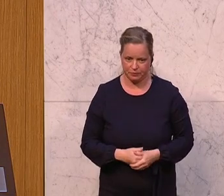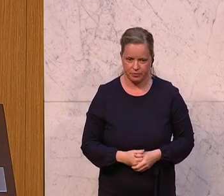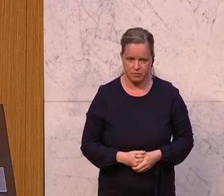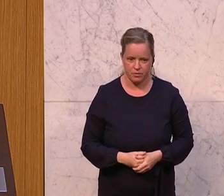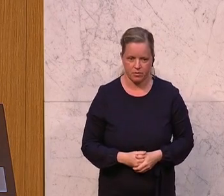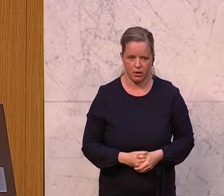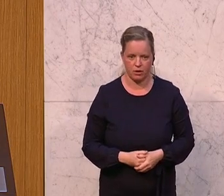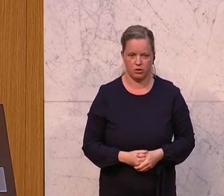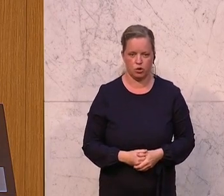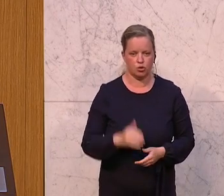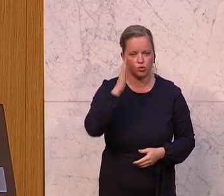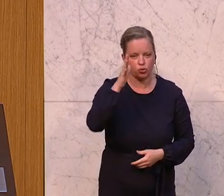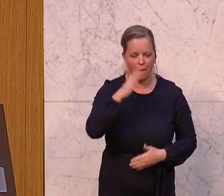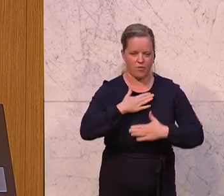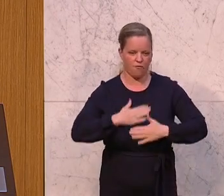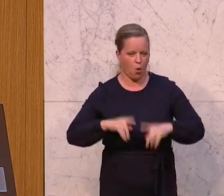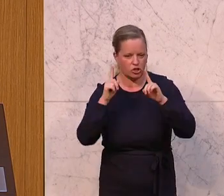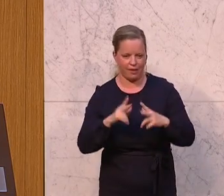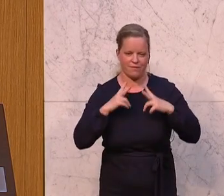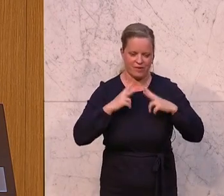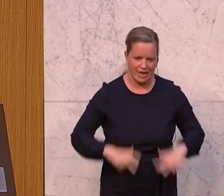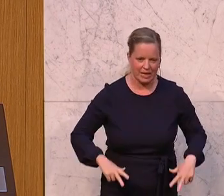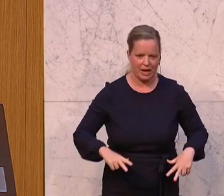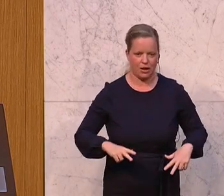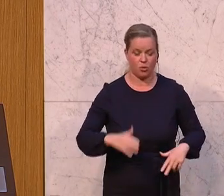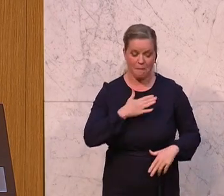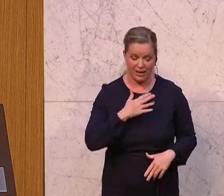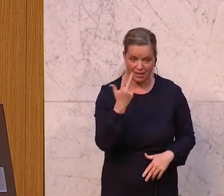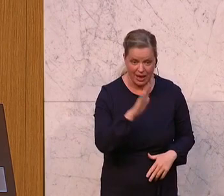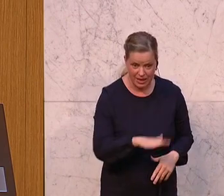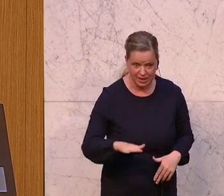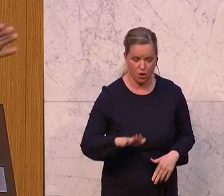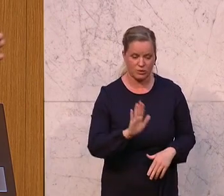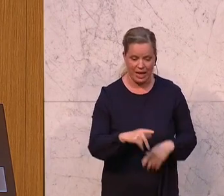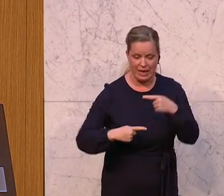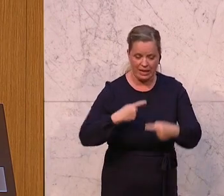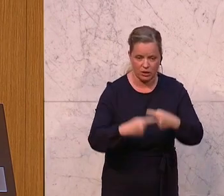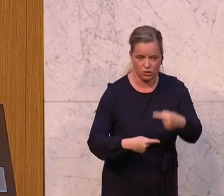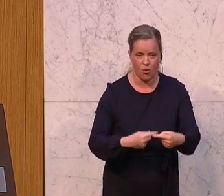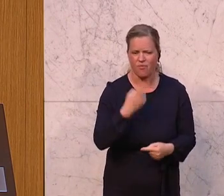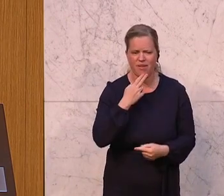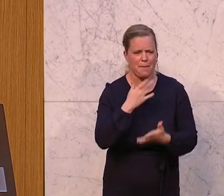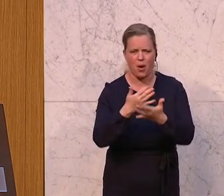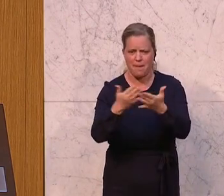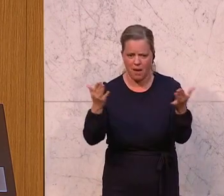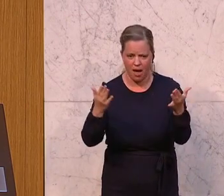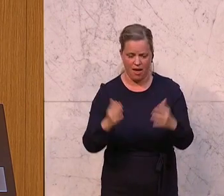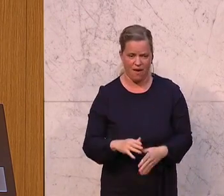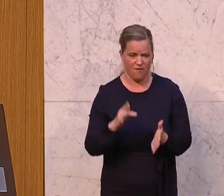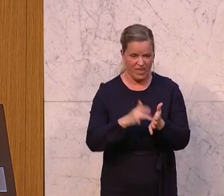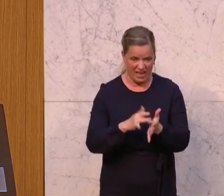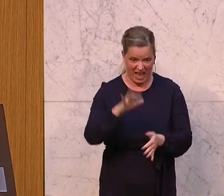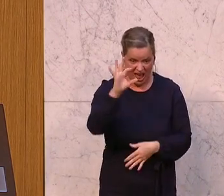in Wohlstand, in Frieden und in Sicherheit für mich und auch für meine drei Kinder und deren Generation und wem auch immer, lasse ich mir von euch